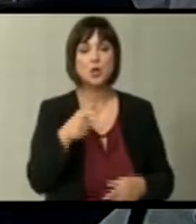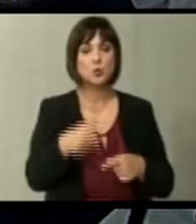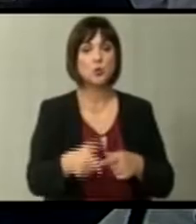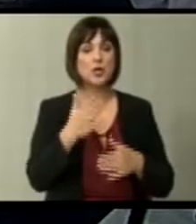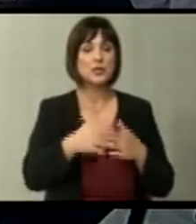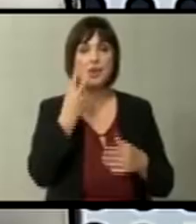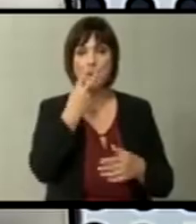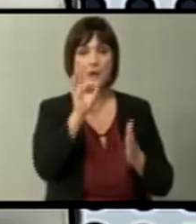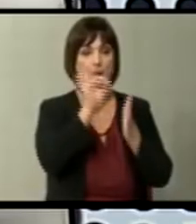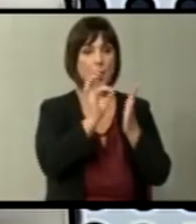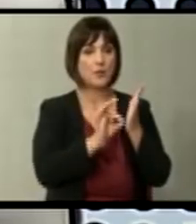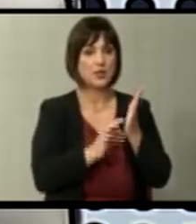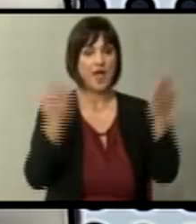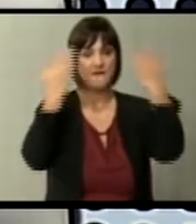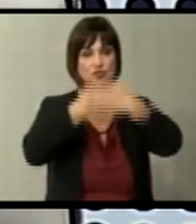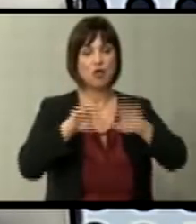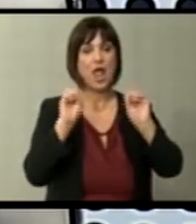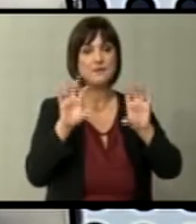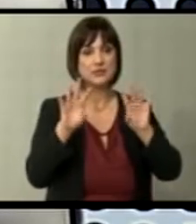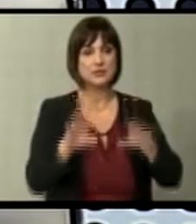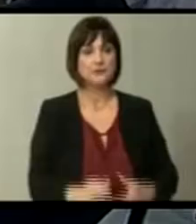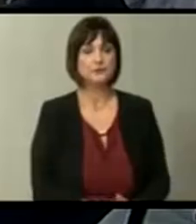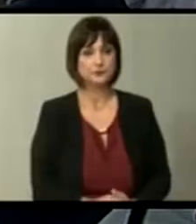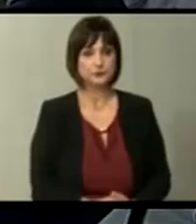Тука да ги погледнеме поентите на вечерашната емисија.